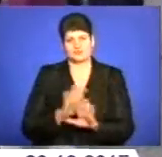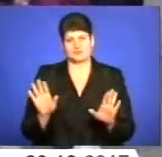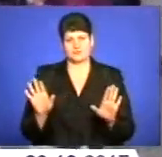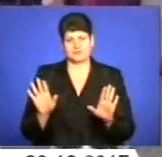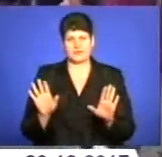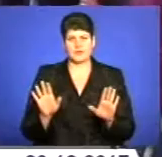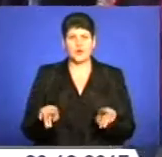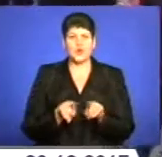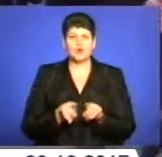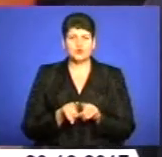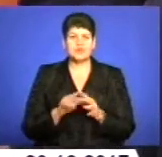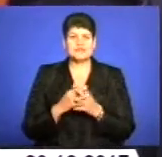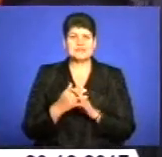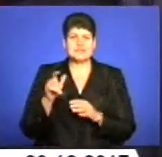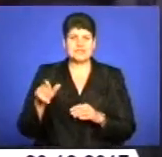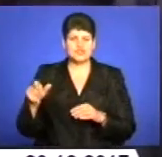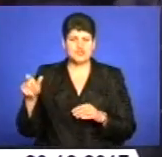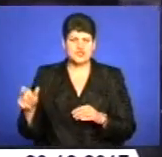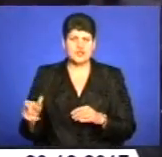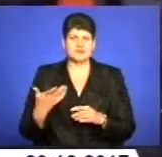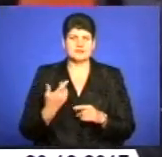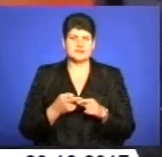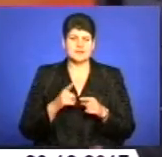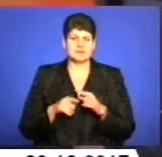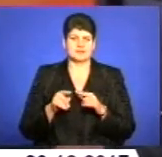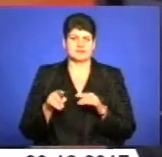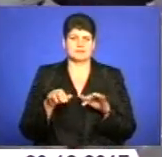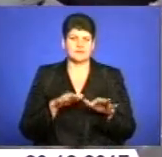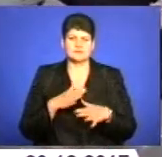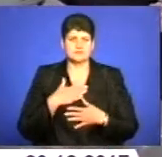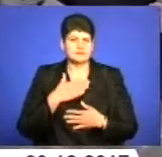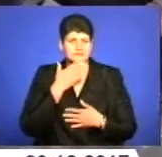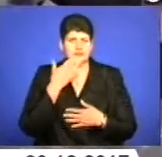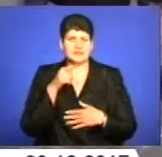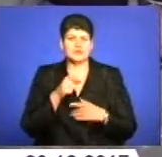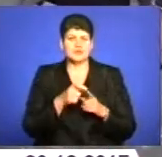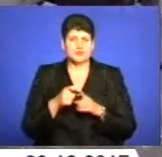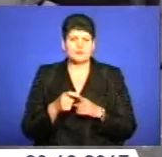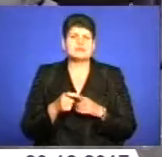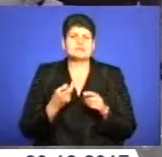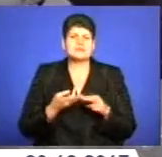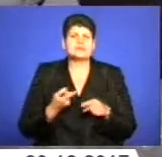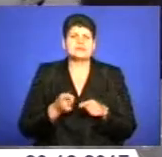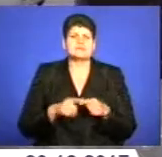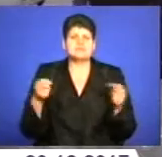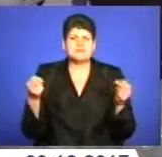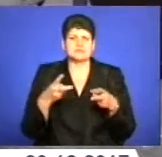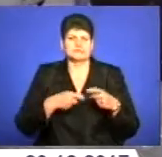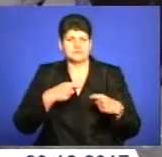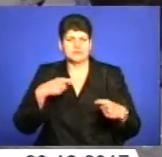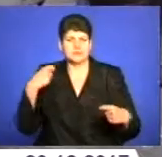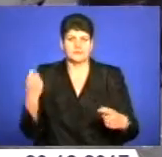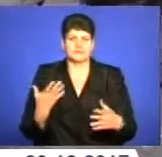Односульчани загиблого ДТП Романа Бурчука перебігом справи незадоволені. За їхніми словами, розгляд навмисне затягують, аби виправдити